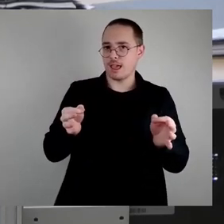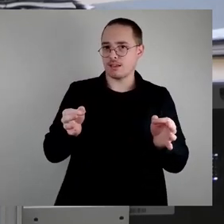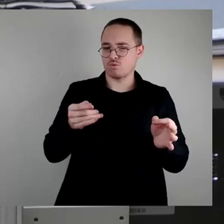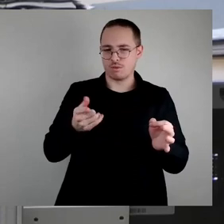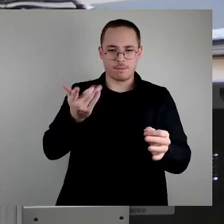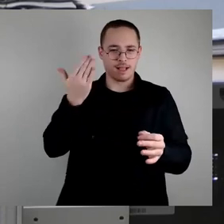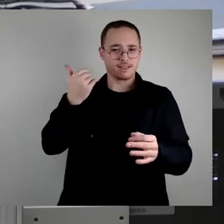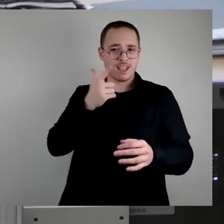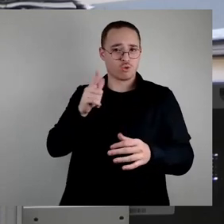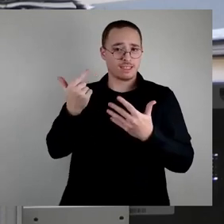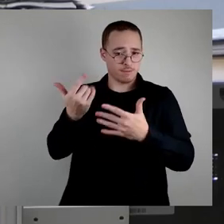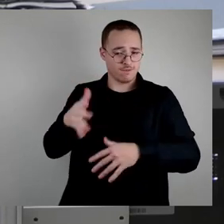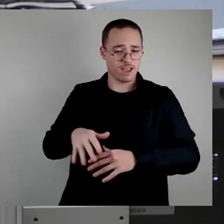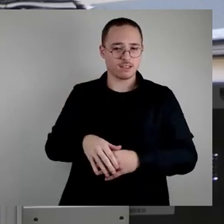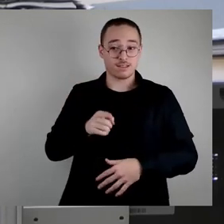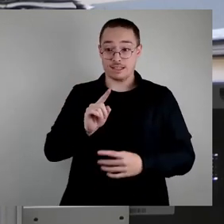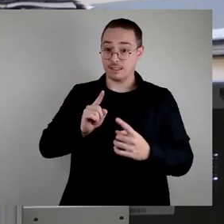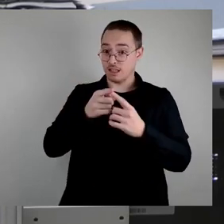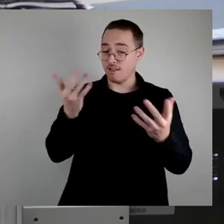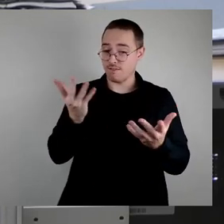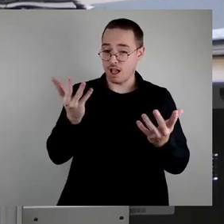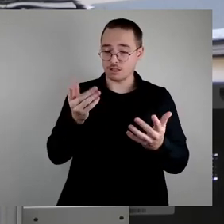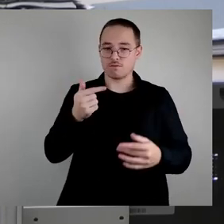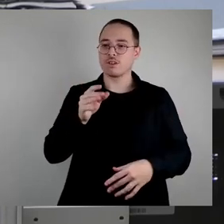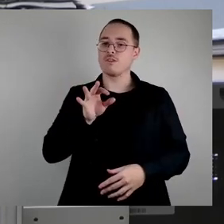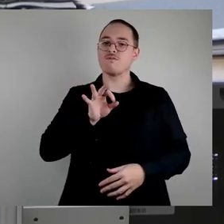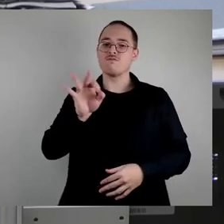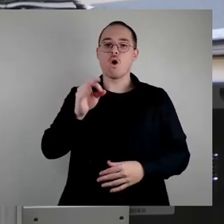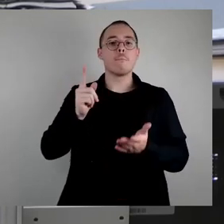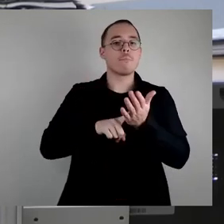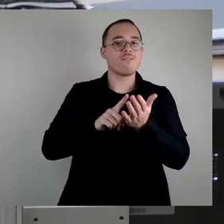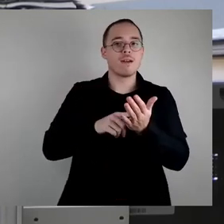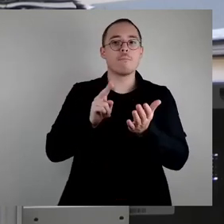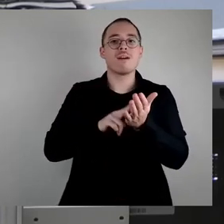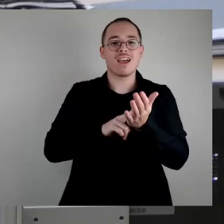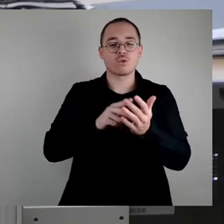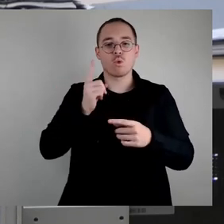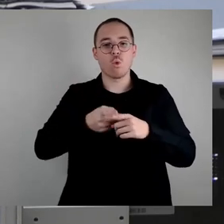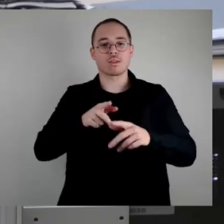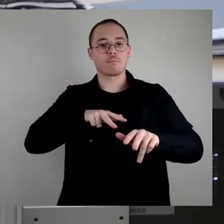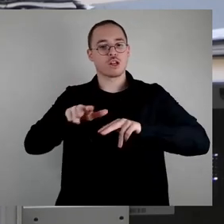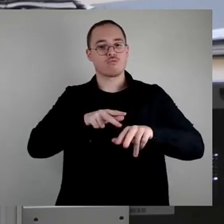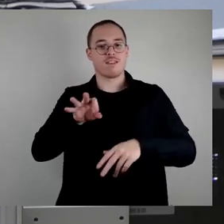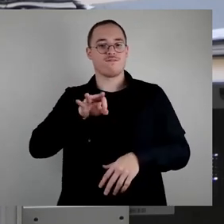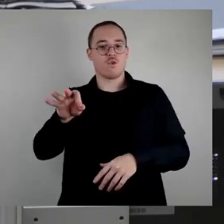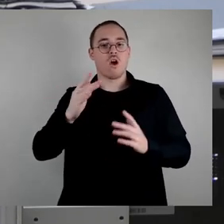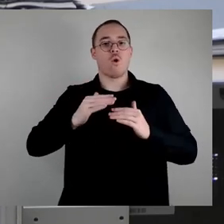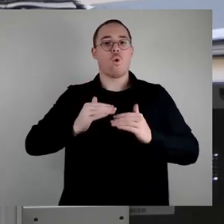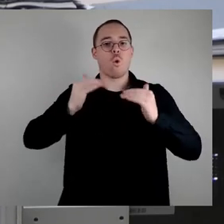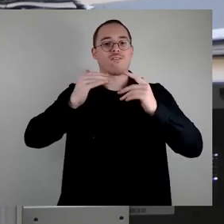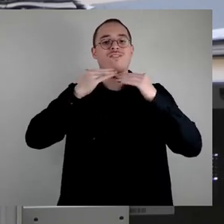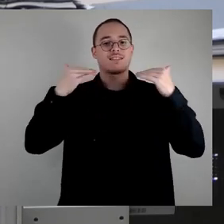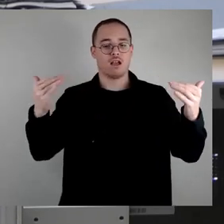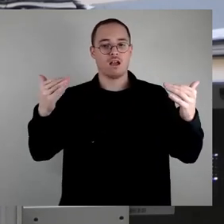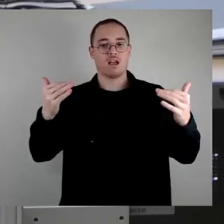Ziel der Richtlinie ist es, ein Rahmen für die Bewertung und das Management von Hochwasserrisiken zur Verringerung der hochwasserbedingten nachteiligen Folgen auf die